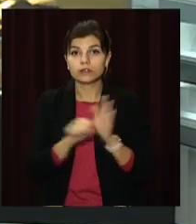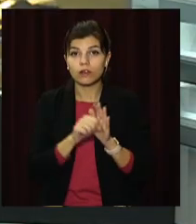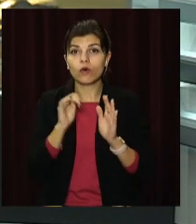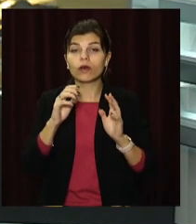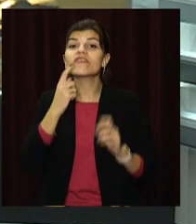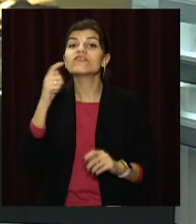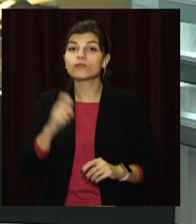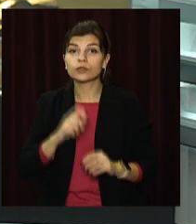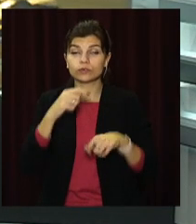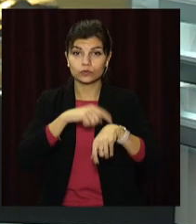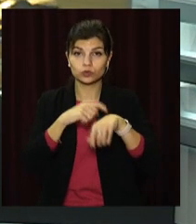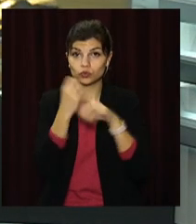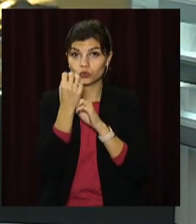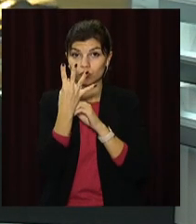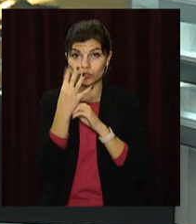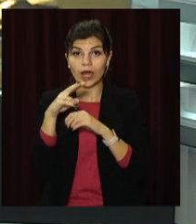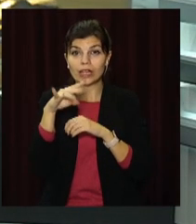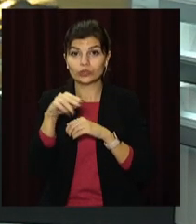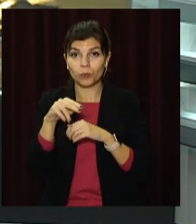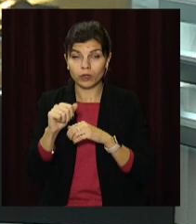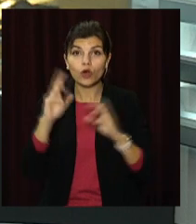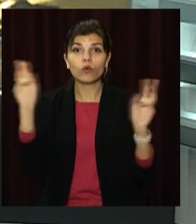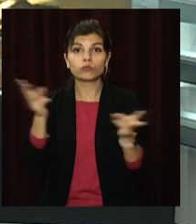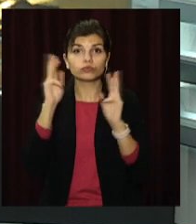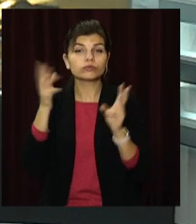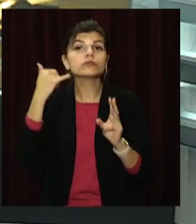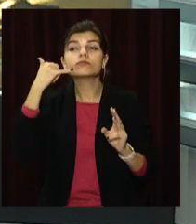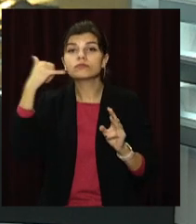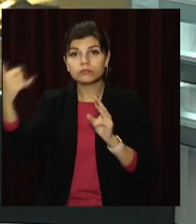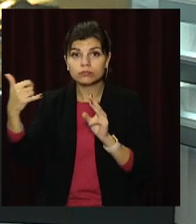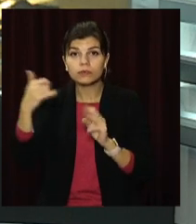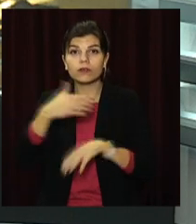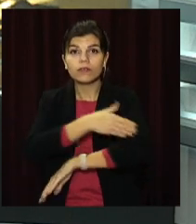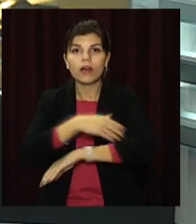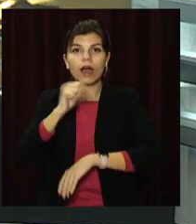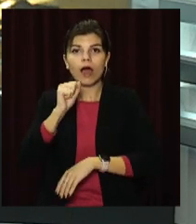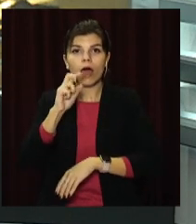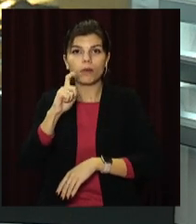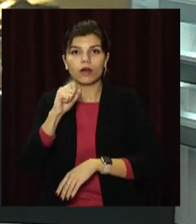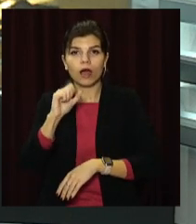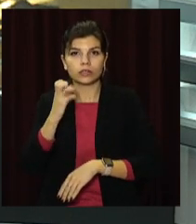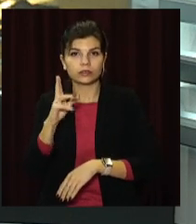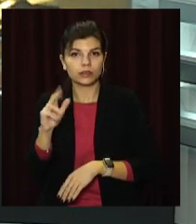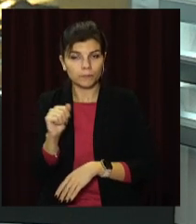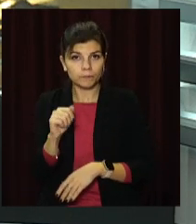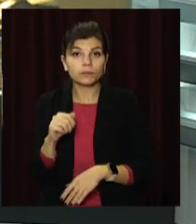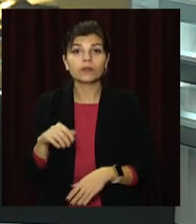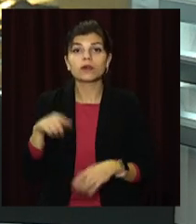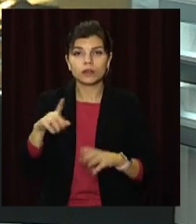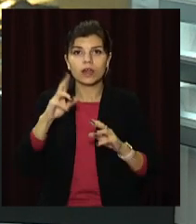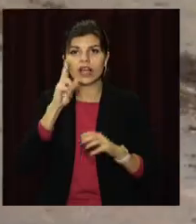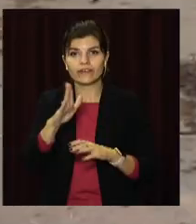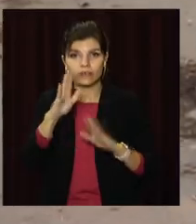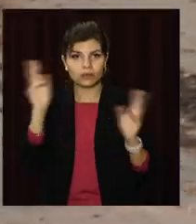У Дніпрі двоє загинуло у вогні. У неділю 14 листопада до служби порятунку зателефонували мешканці вулиці